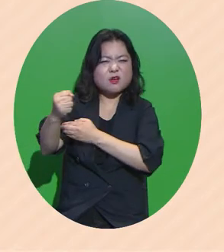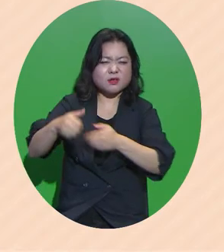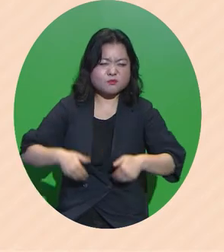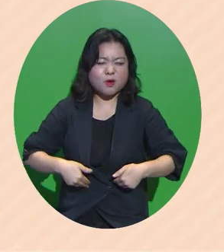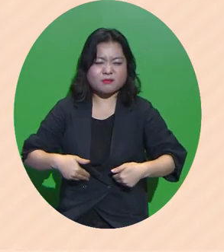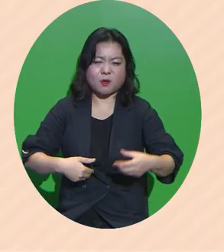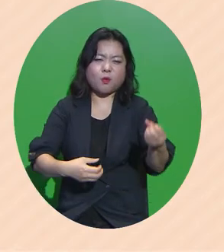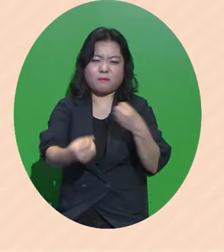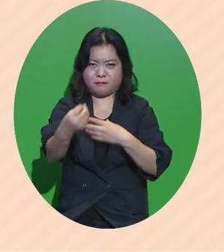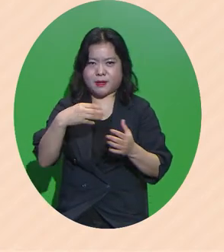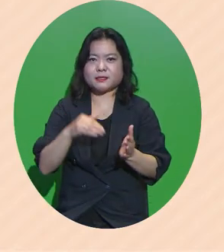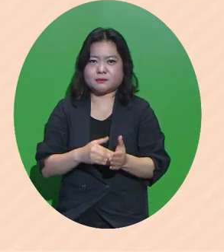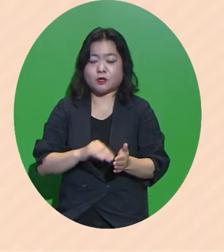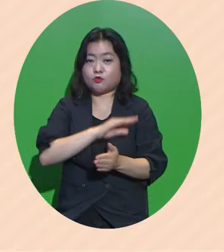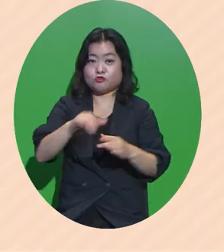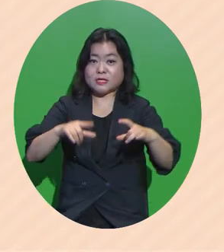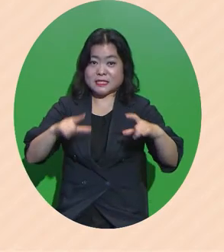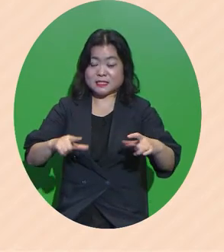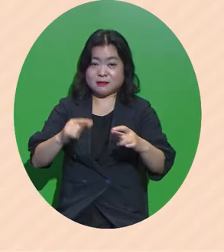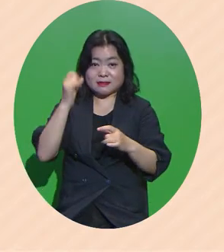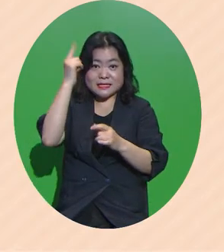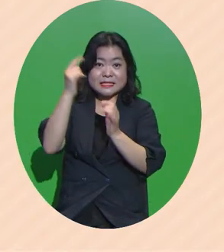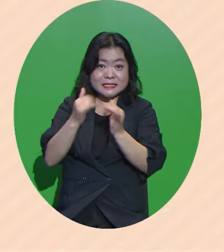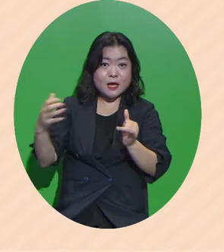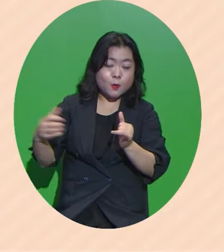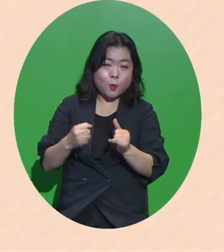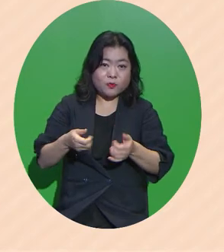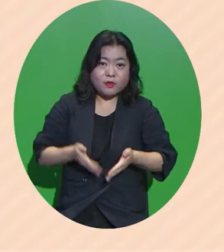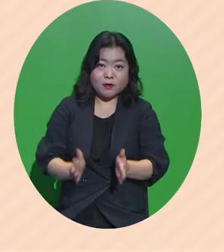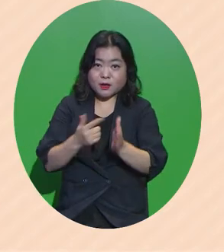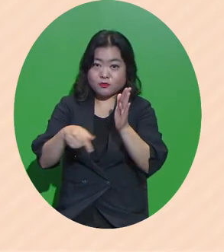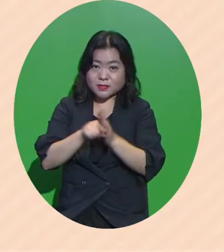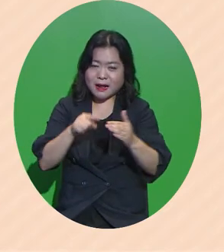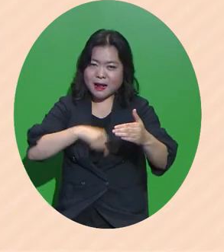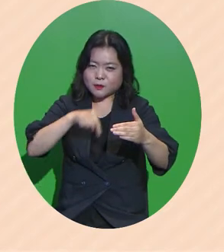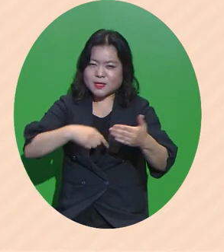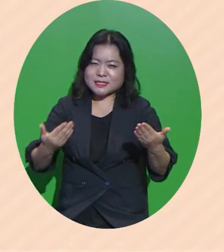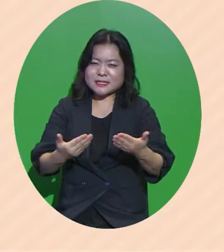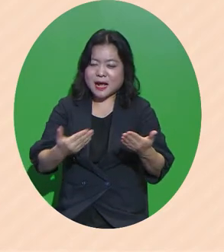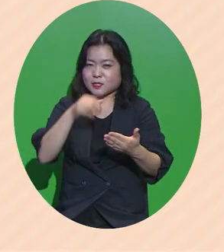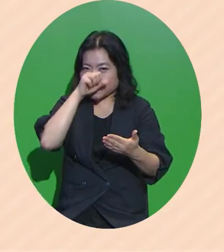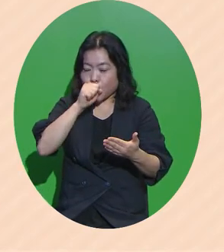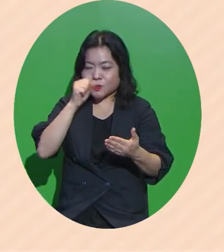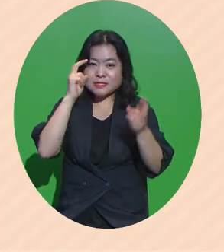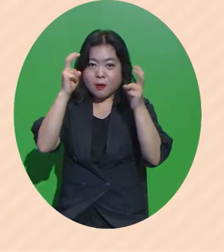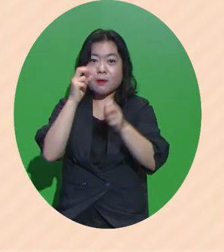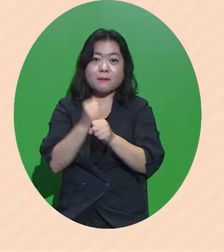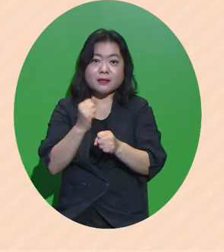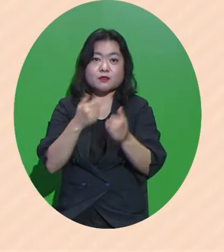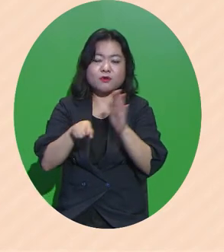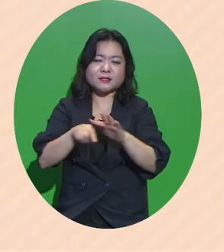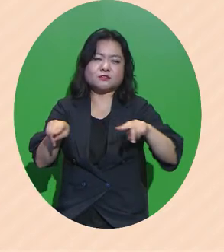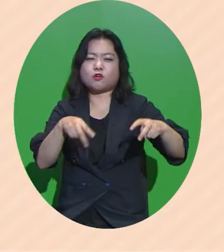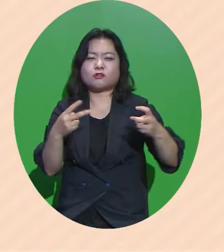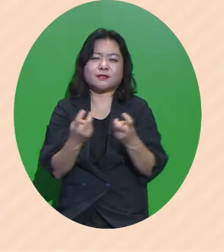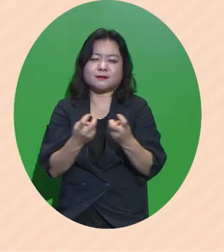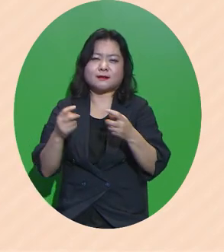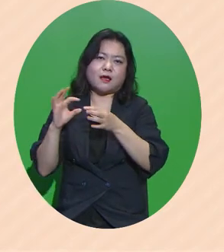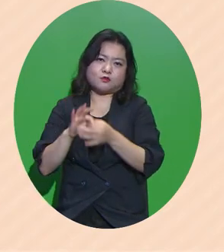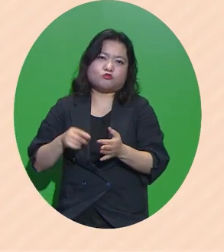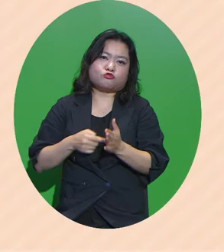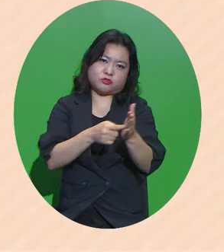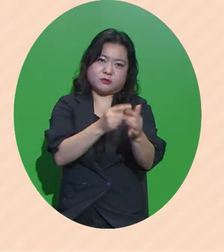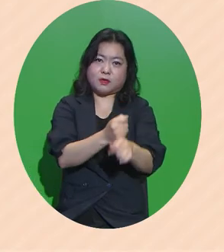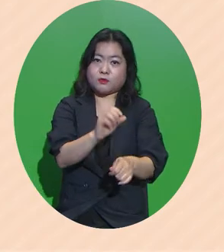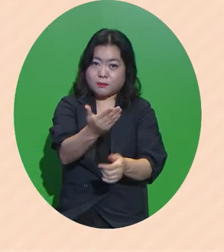우리 지역의 인재도시로 거듭나기 위해서는 안으로는 일하기 좋은 기업을 만들기 위한 정책을 계속 추진해야